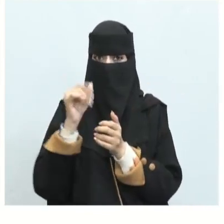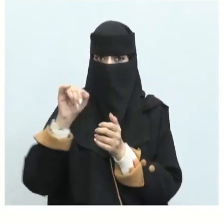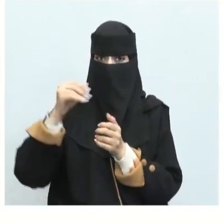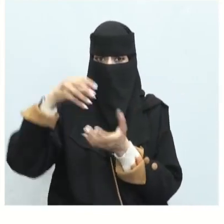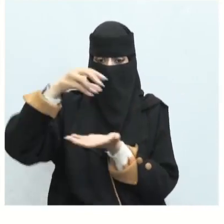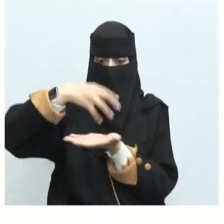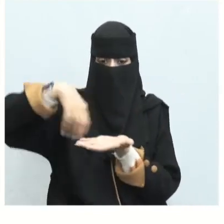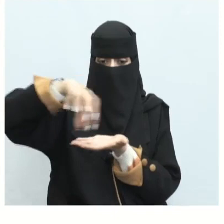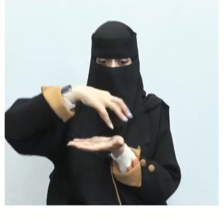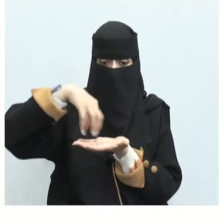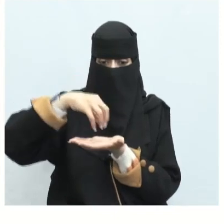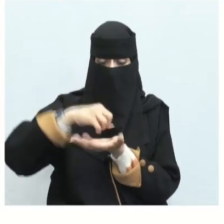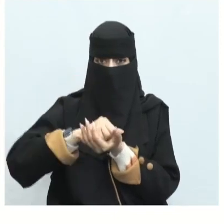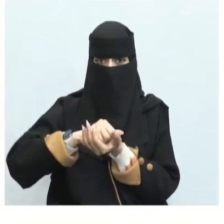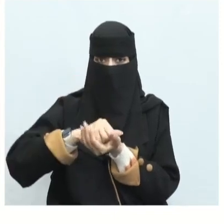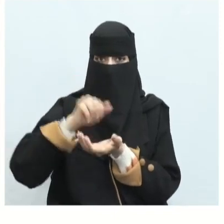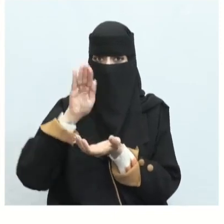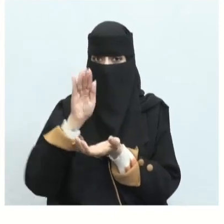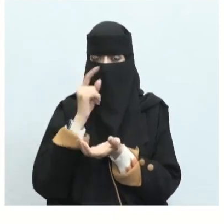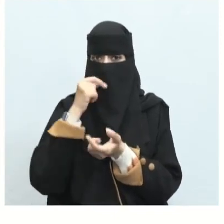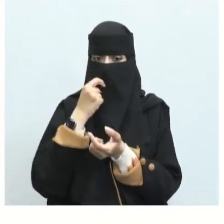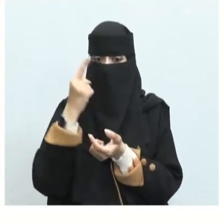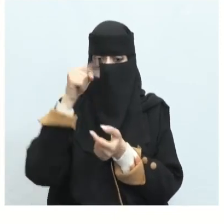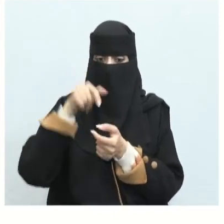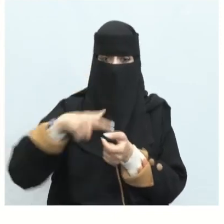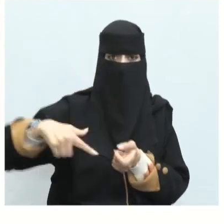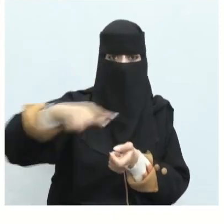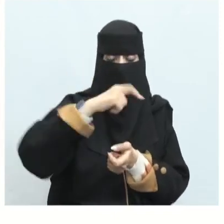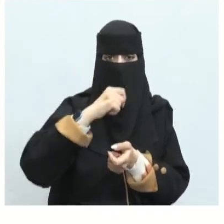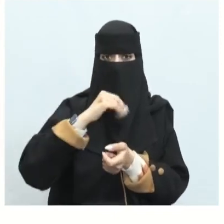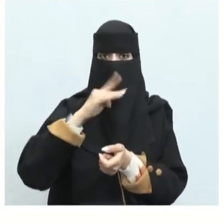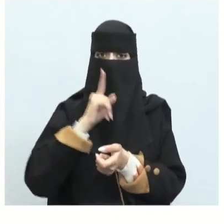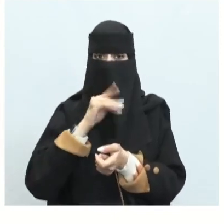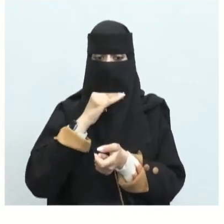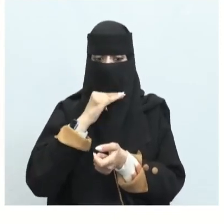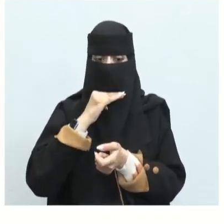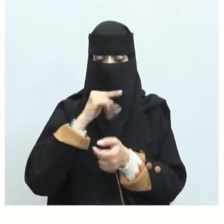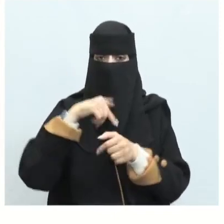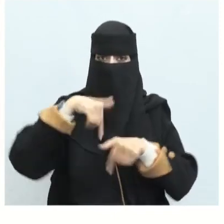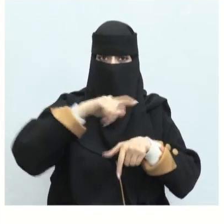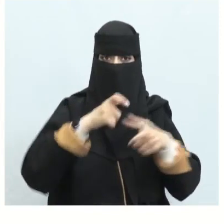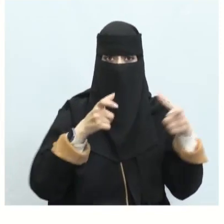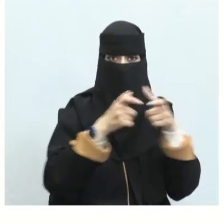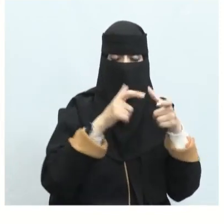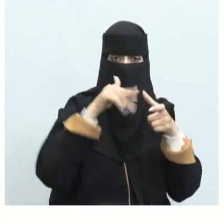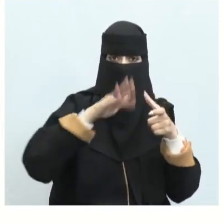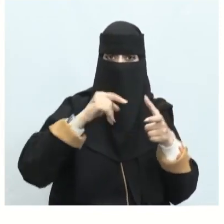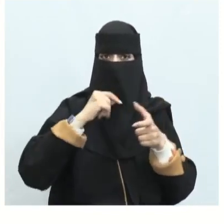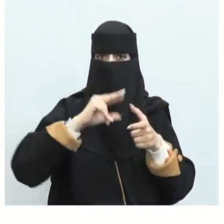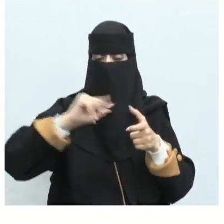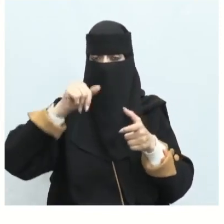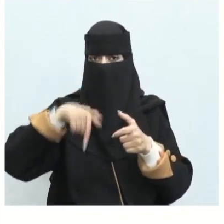من معشر سنت لهم آباؤهم ولكل قوم سنة